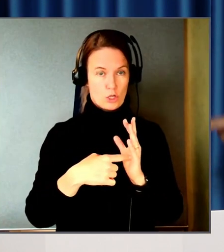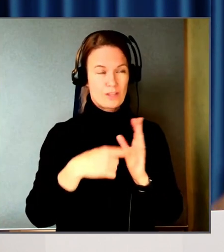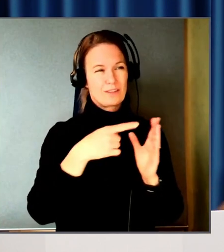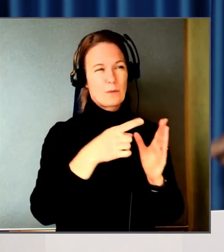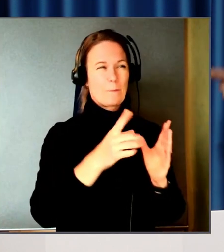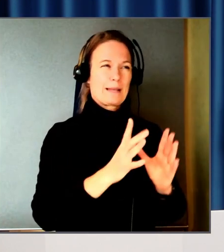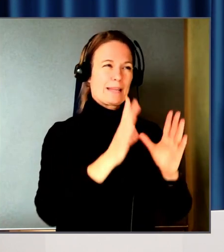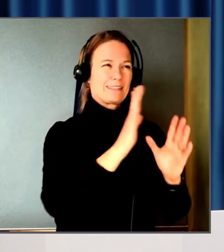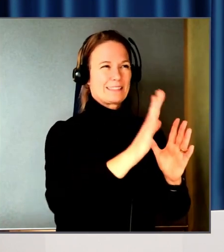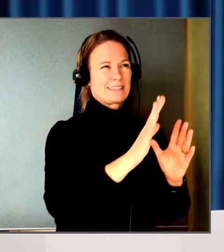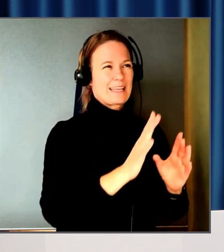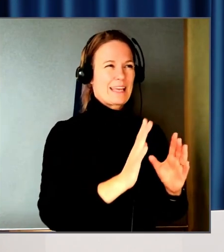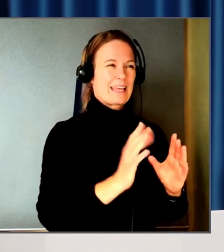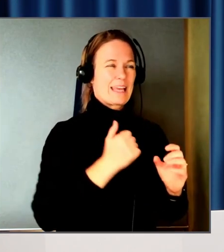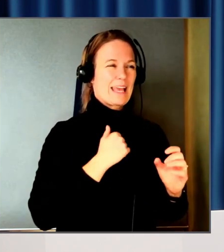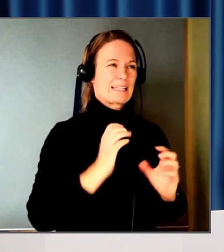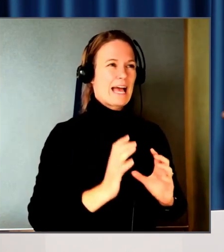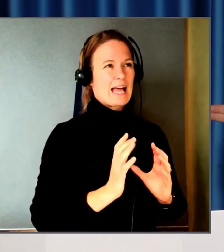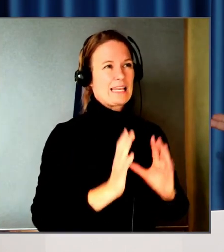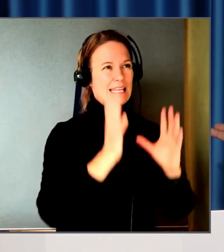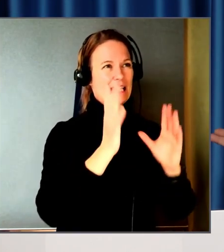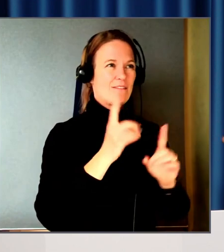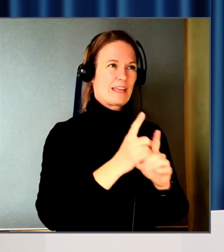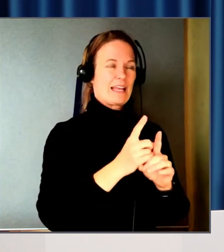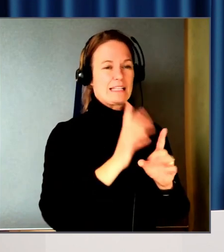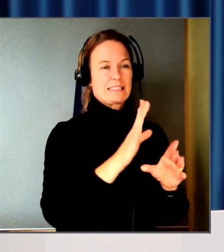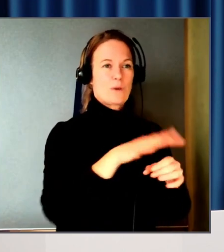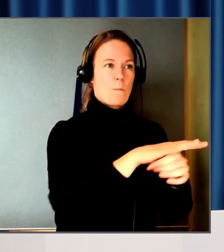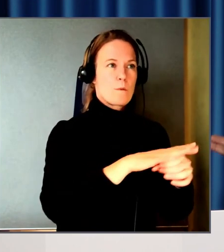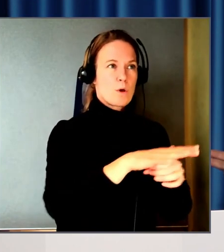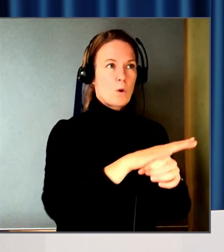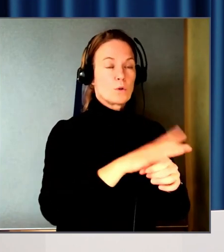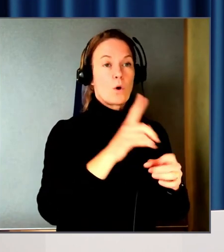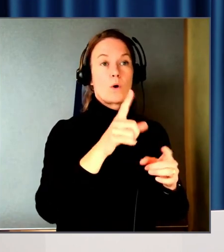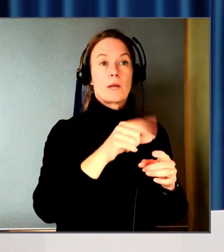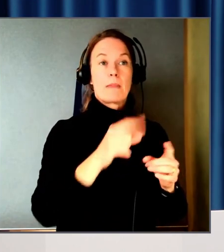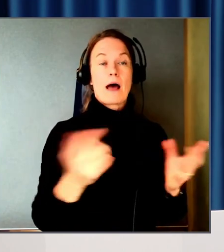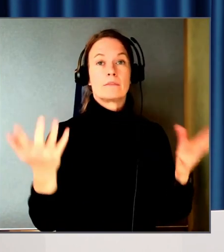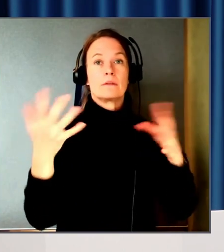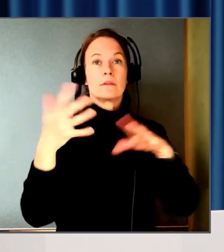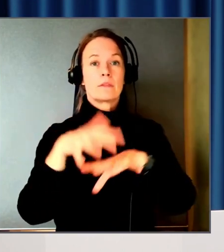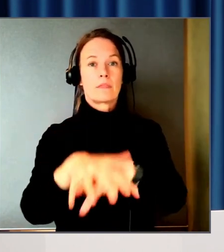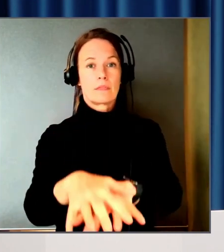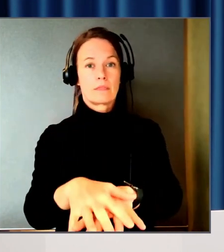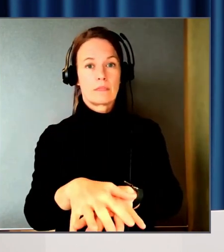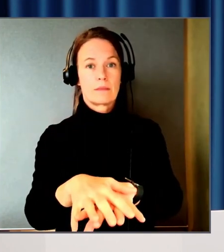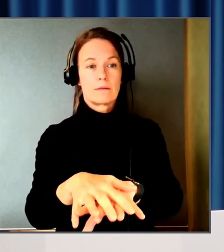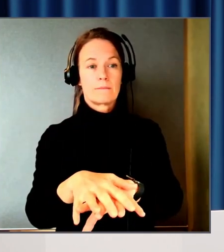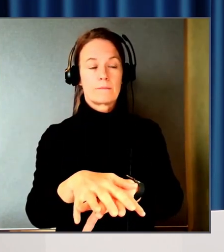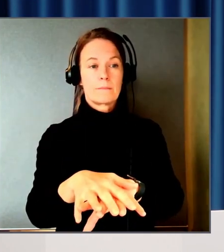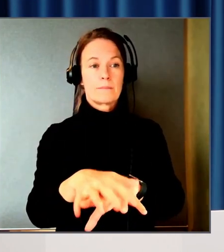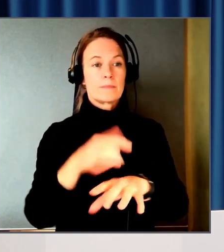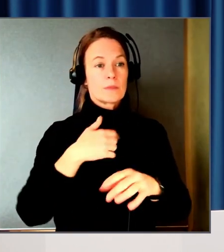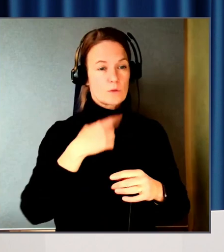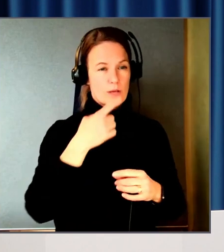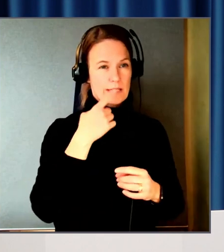liv i sina egna stuprör. Och sen ibland så går de ihop. Jag skulle säga att som den som